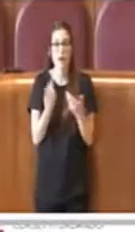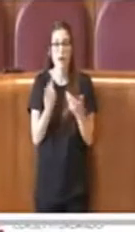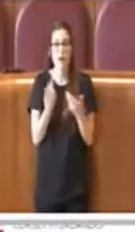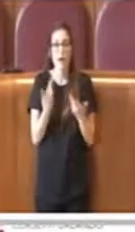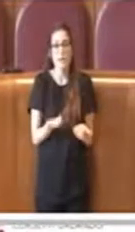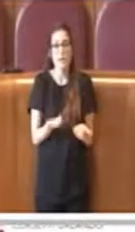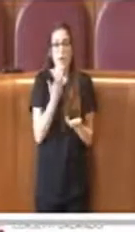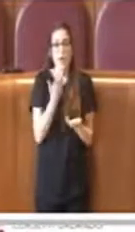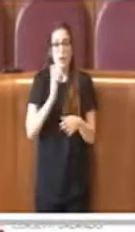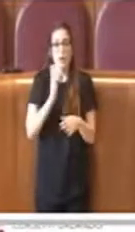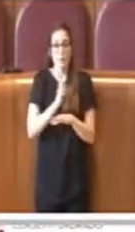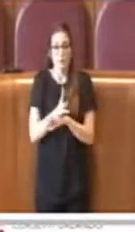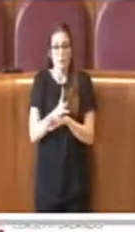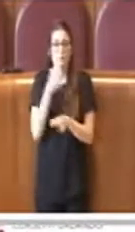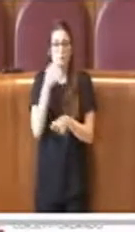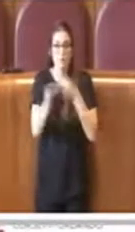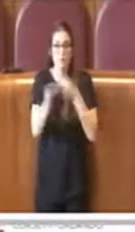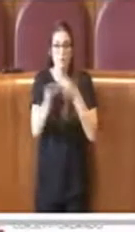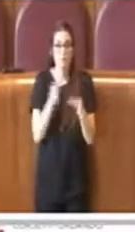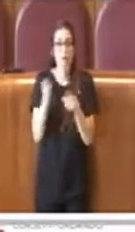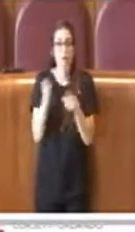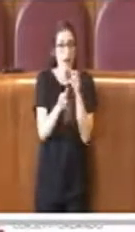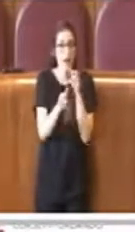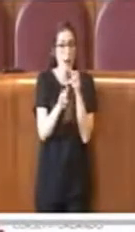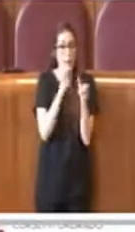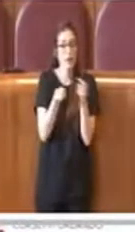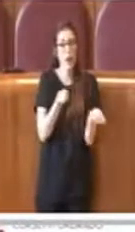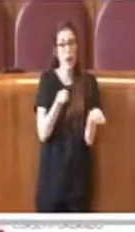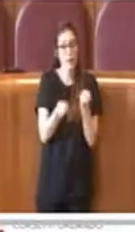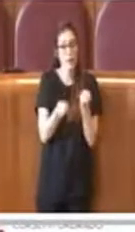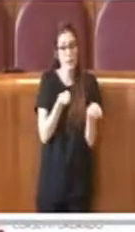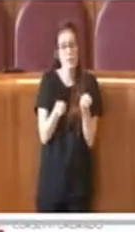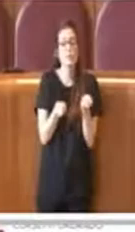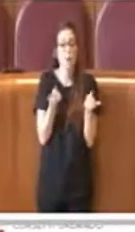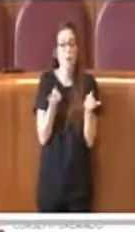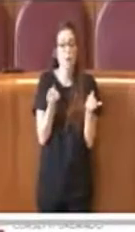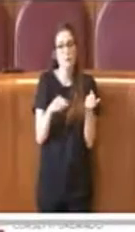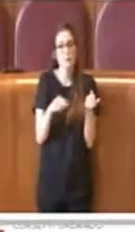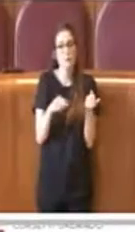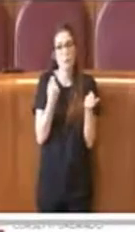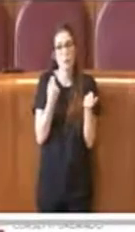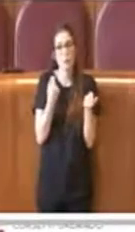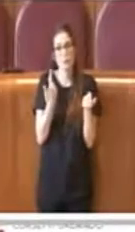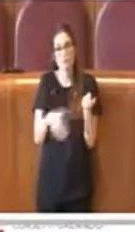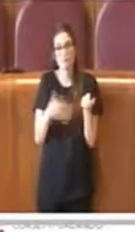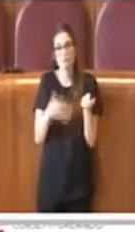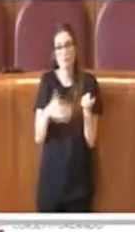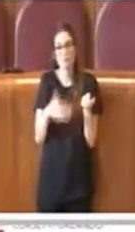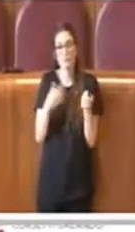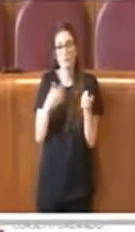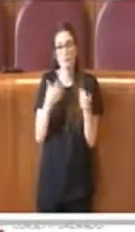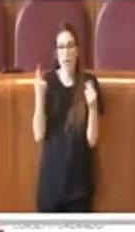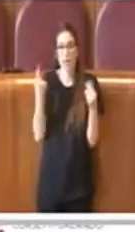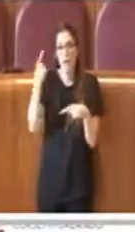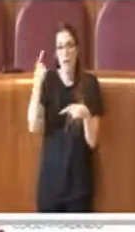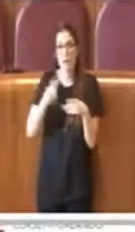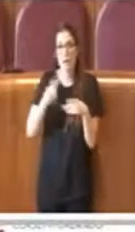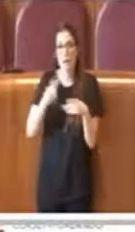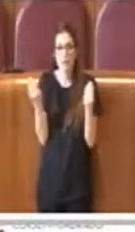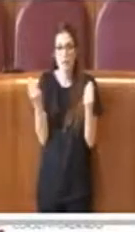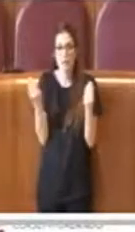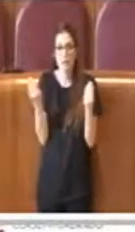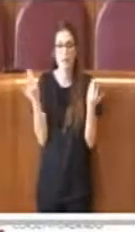voglio introdurre l'argomento dei rapporti con l'amministrazione che sono un po' il tasso dolente di tante lamentele di tante